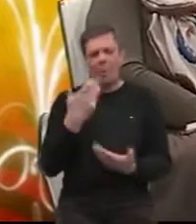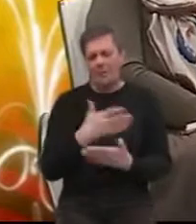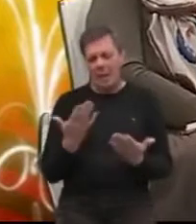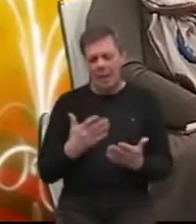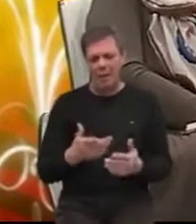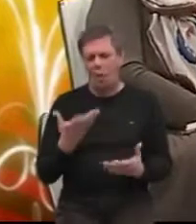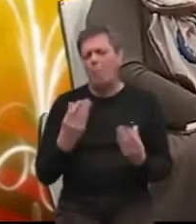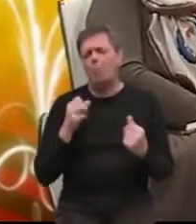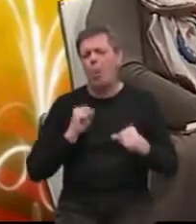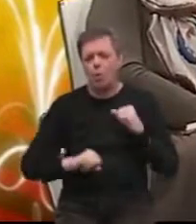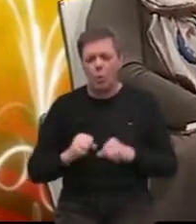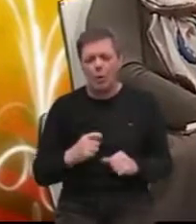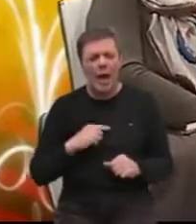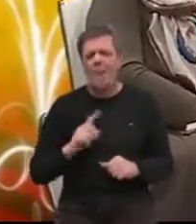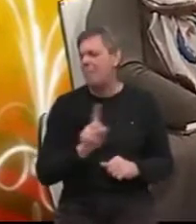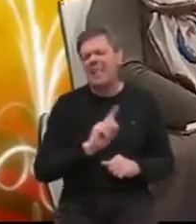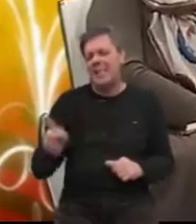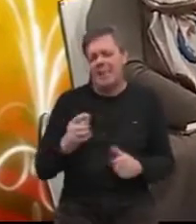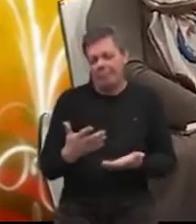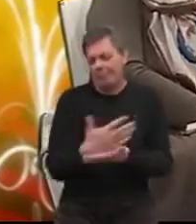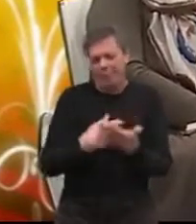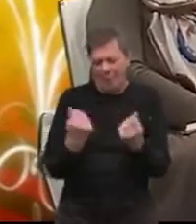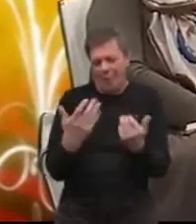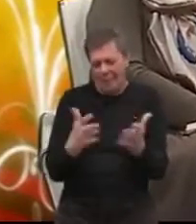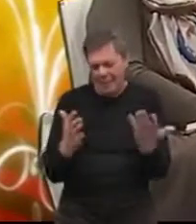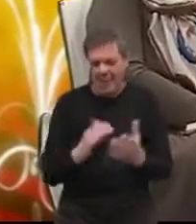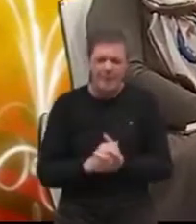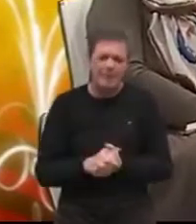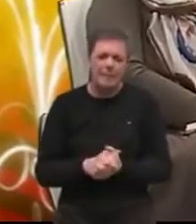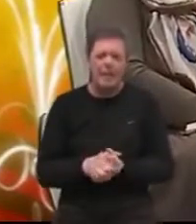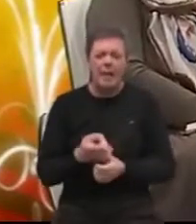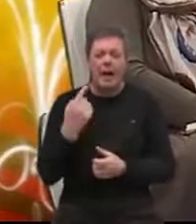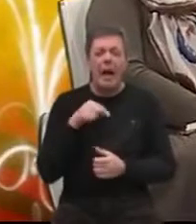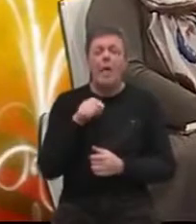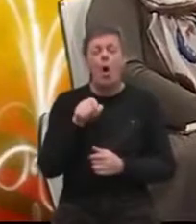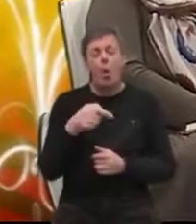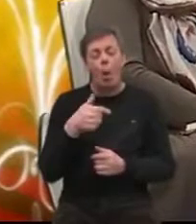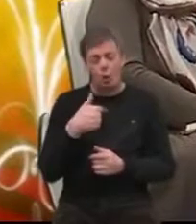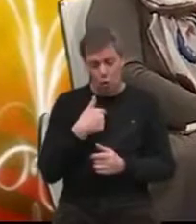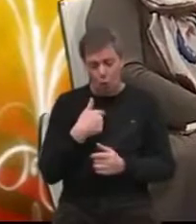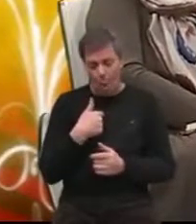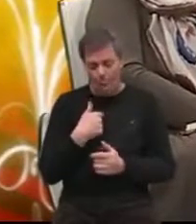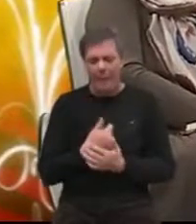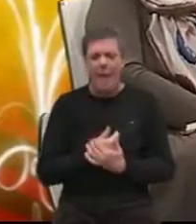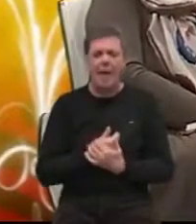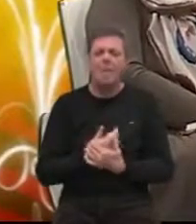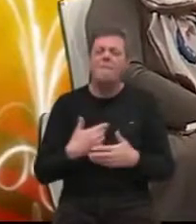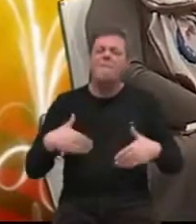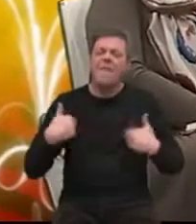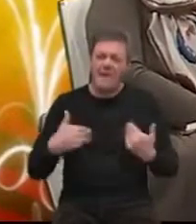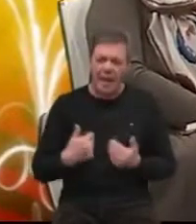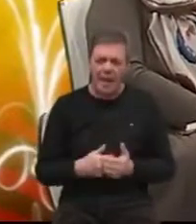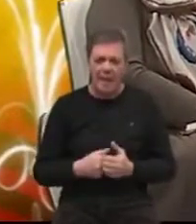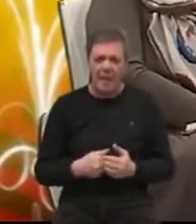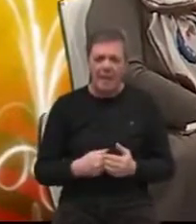To je jako puno truda. Mislim da čak profita, onaj ljudski. Ali ono što imamo, što mene veseli